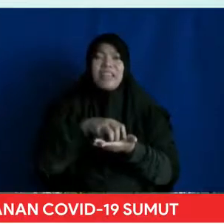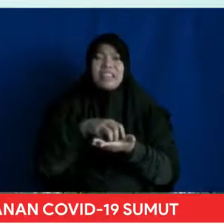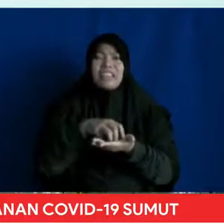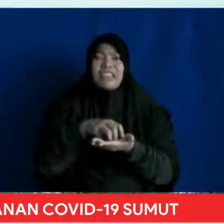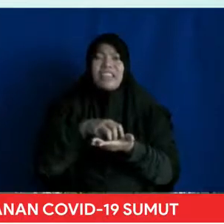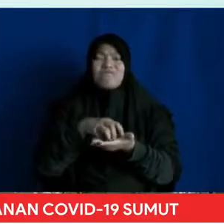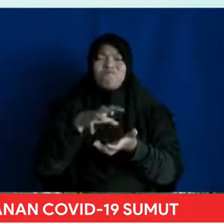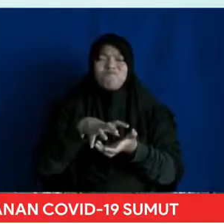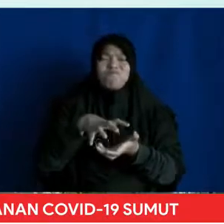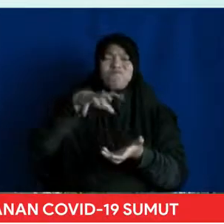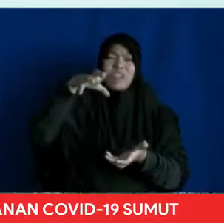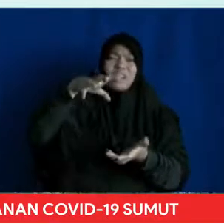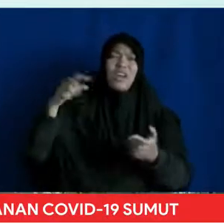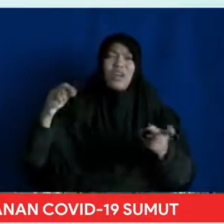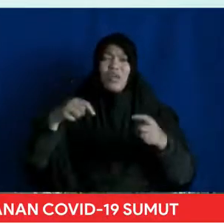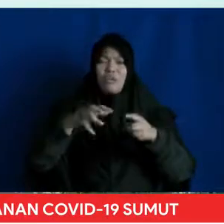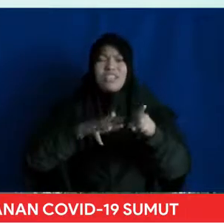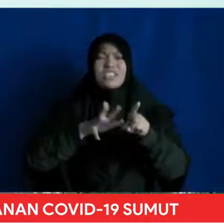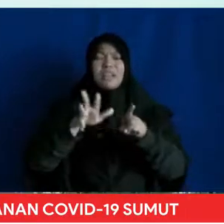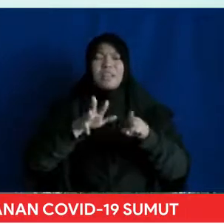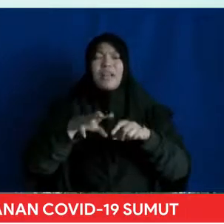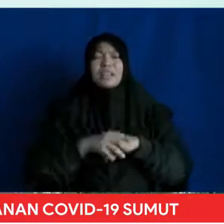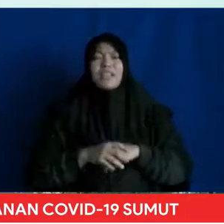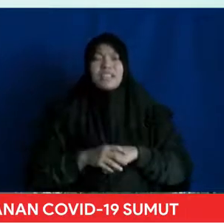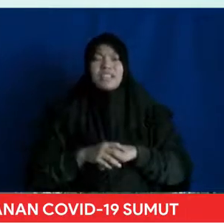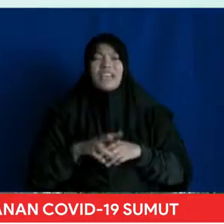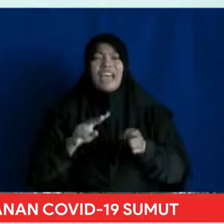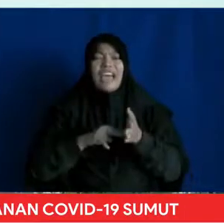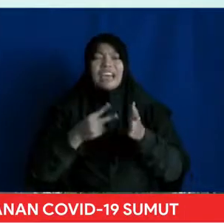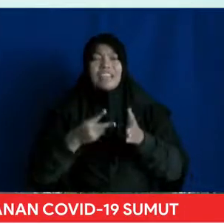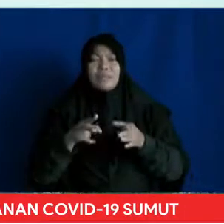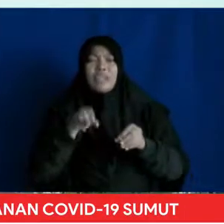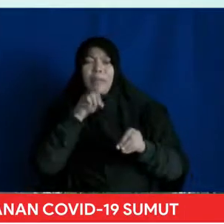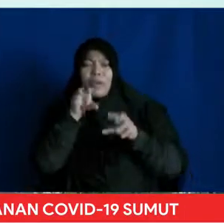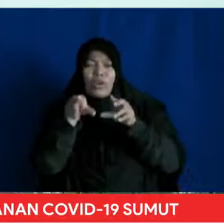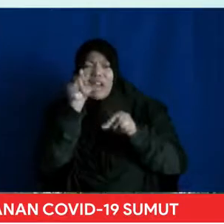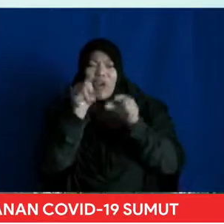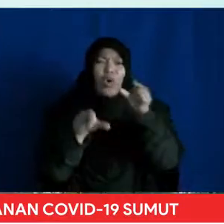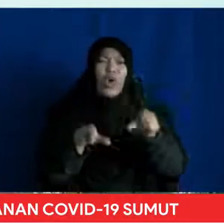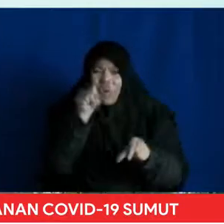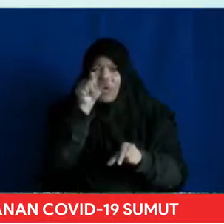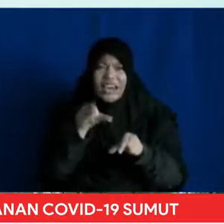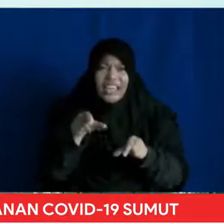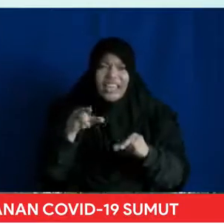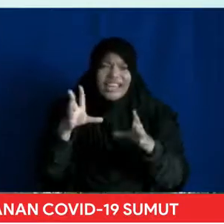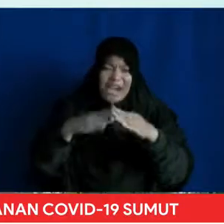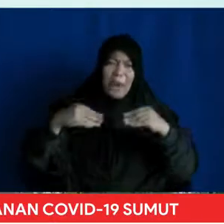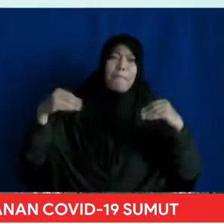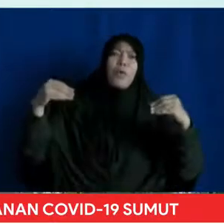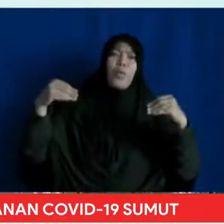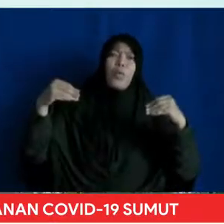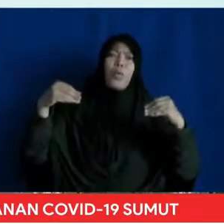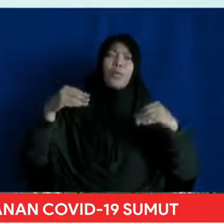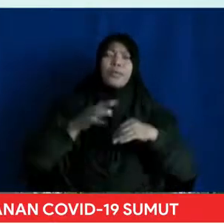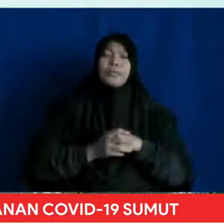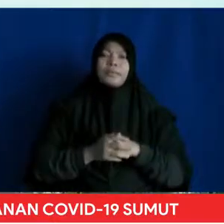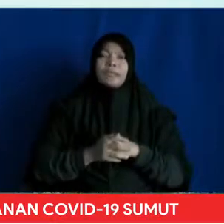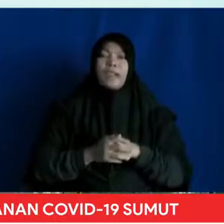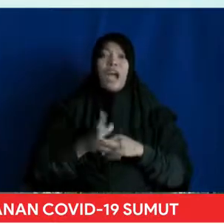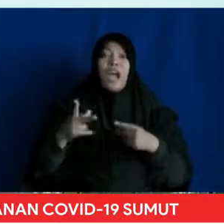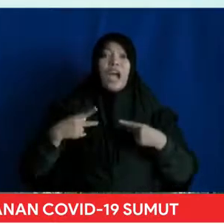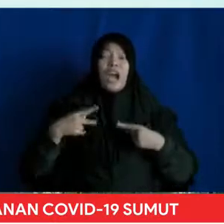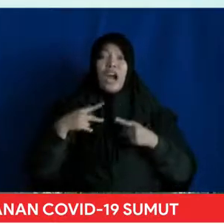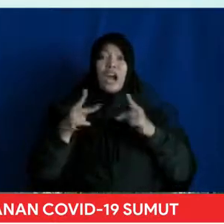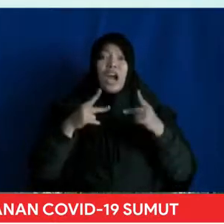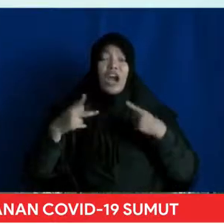berpotensi menulari kepada keluarga kita yang ada di kampung halaman Jika kita memaksa pulang ke kampung Maka